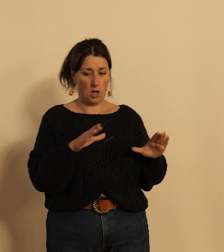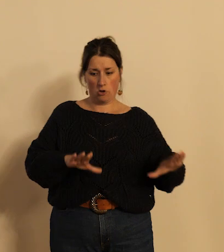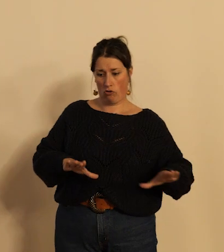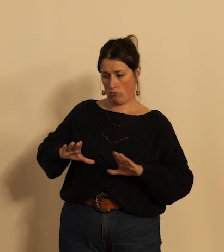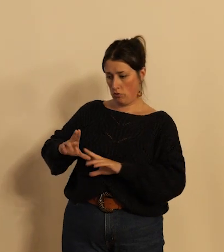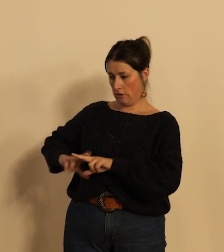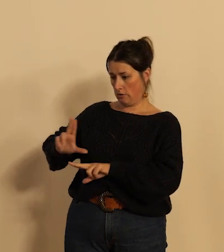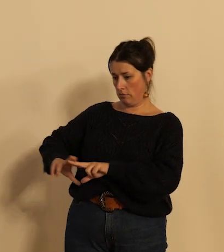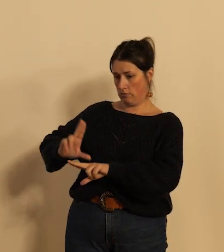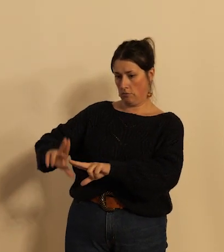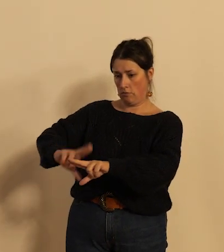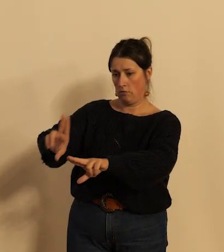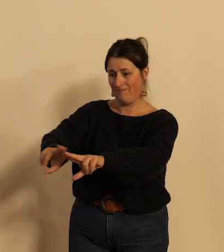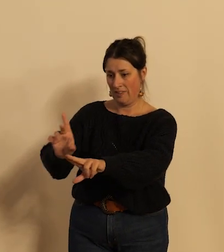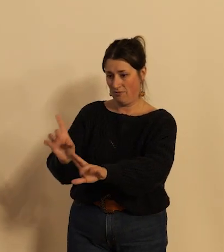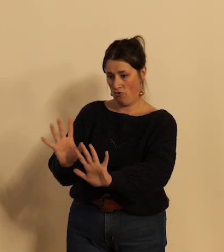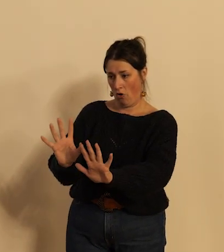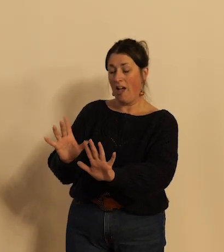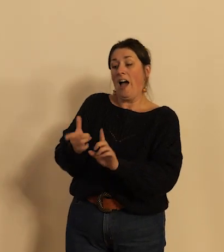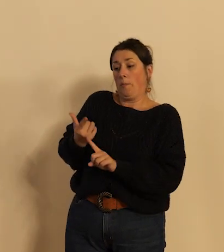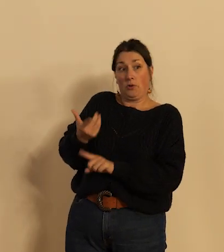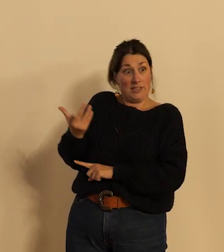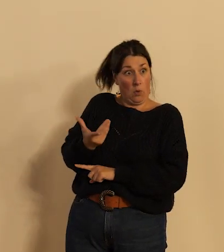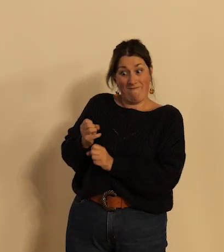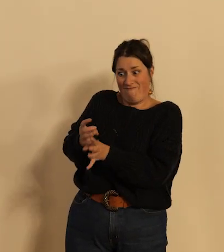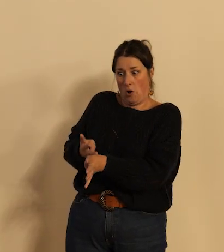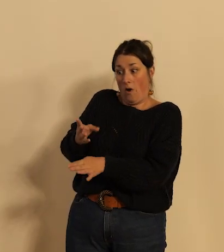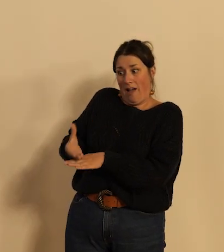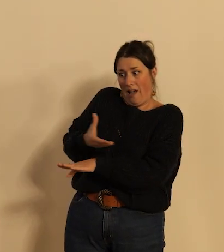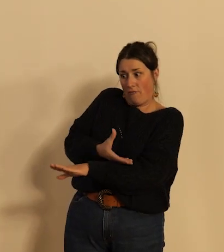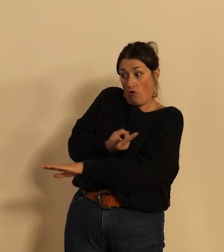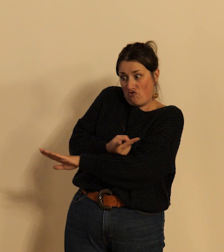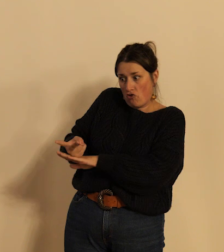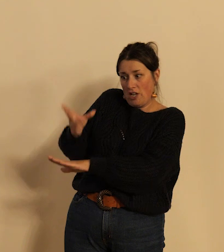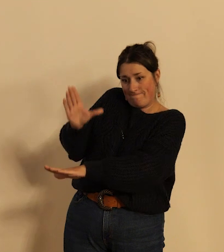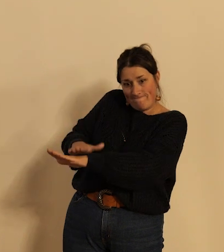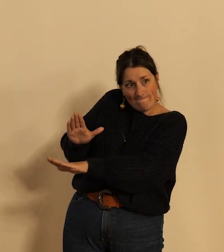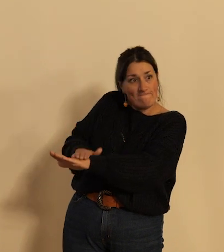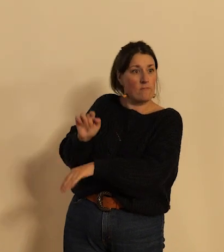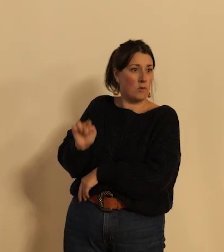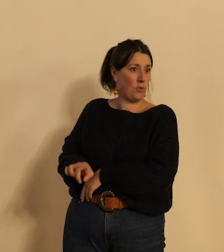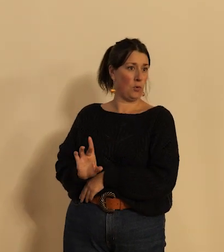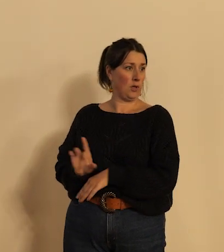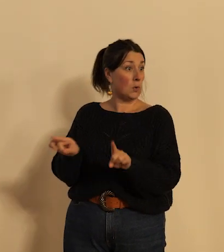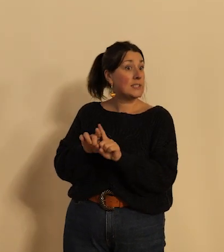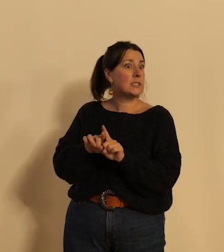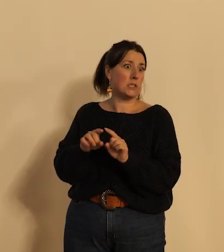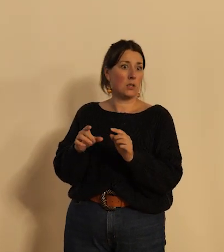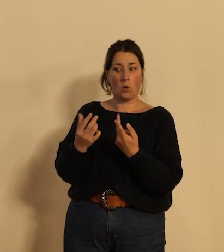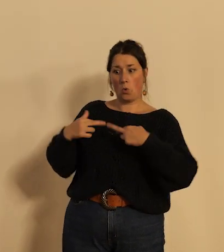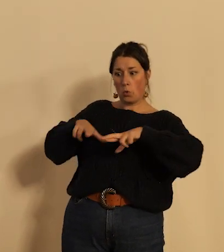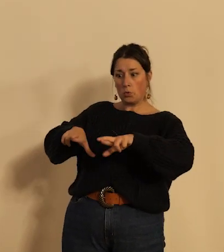la sécurité c'est la prévention la prévention et le respect du code de la route